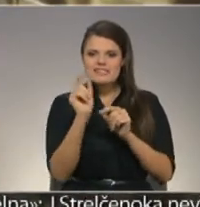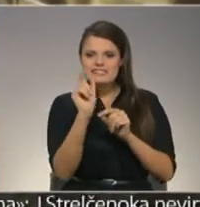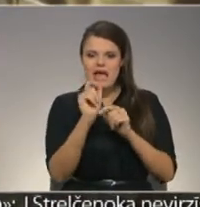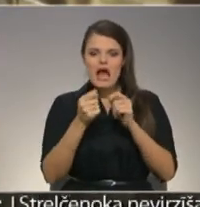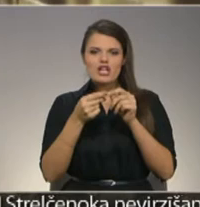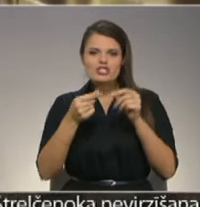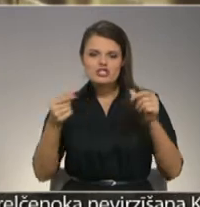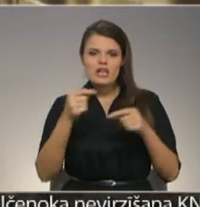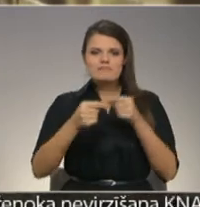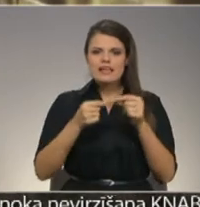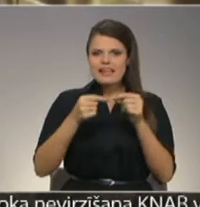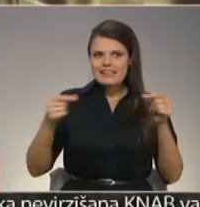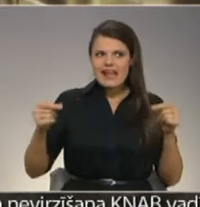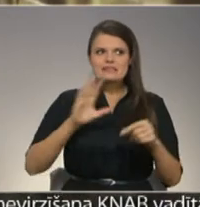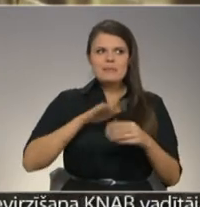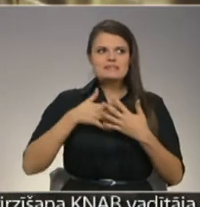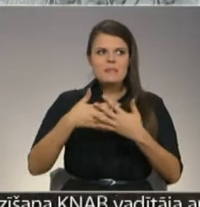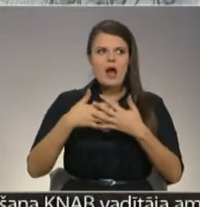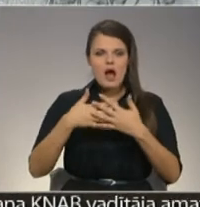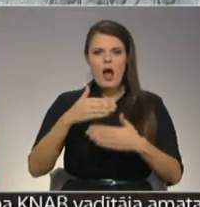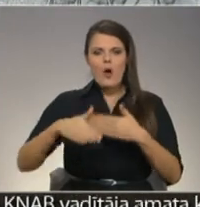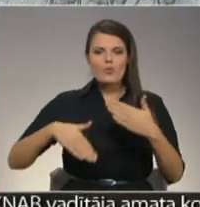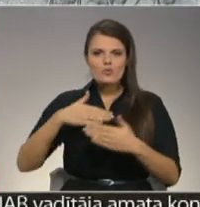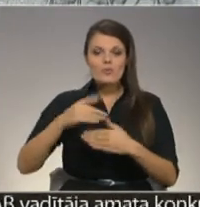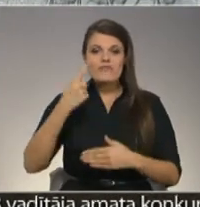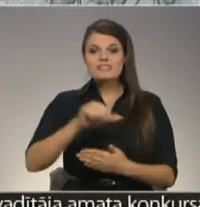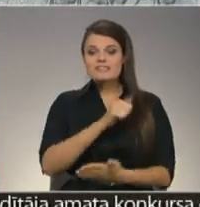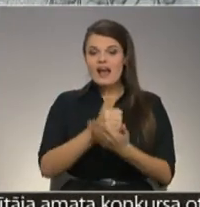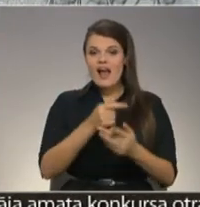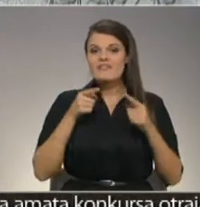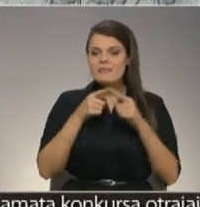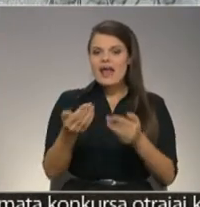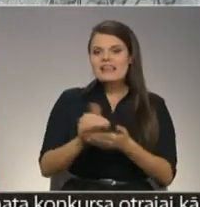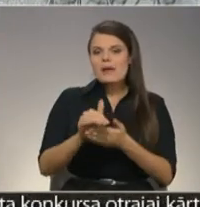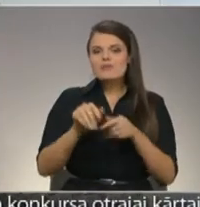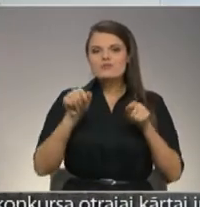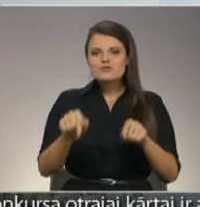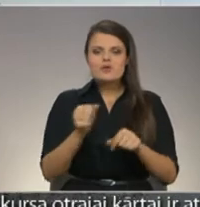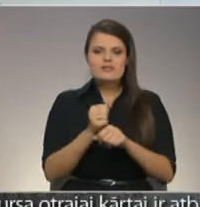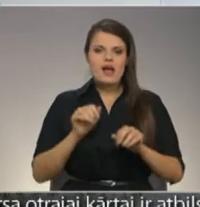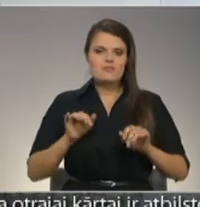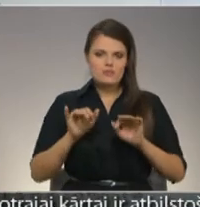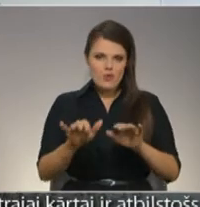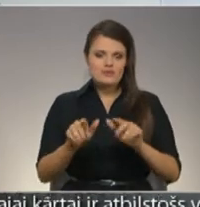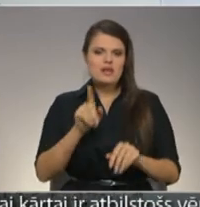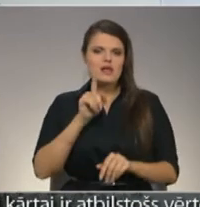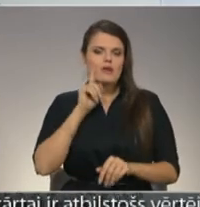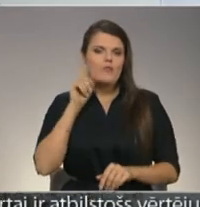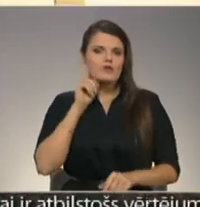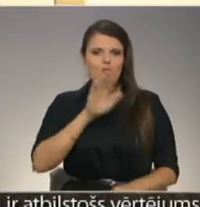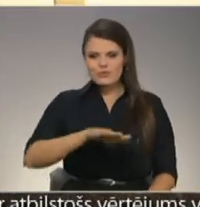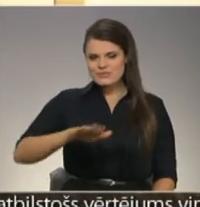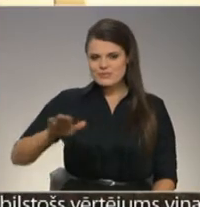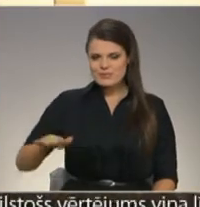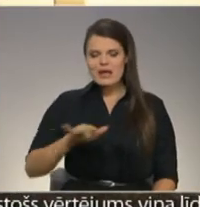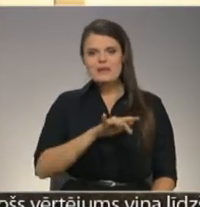ko tālāk ievērba diegā un visbeidzot ieeja uz taudeklā. Viens no galvenajiem mērķiem ir iepazīstināta ar šo darbu norisi reģiona jaunākos iedzīvotājus.